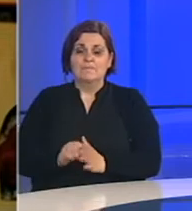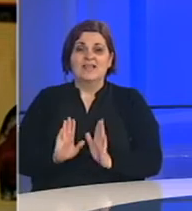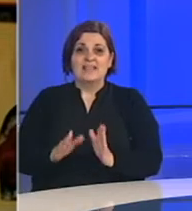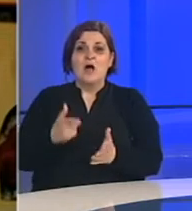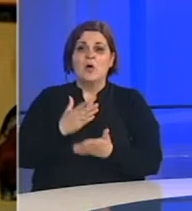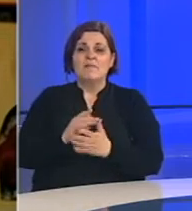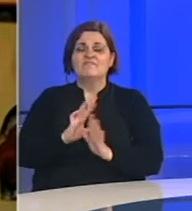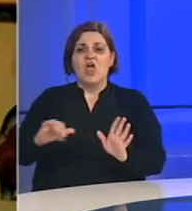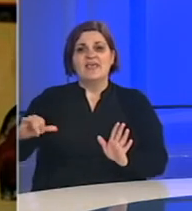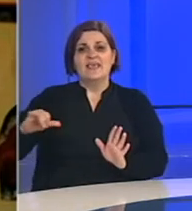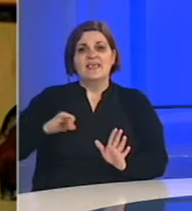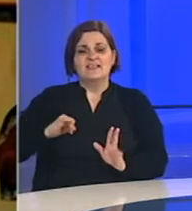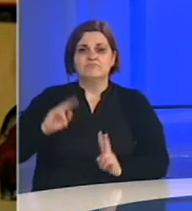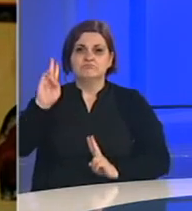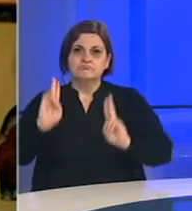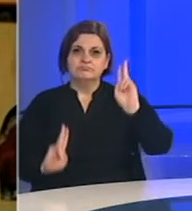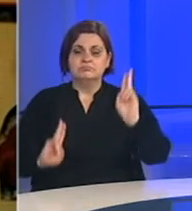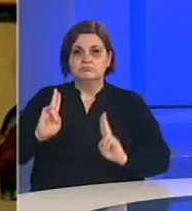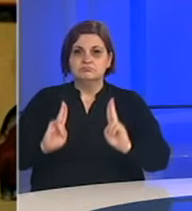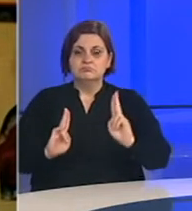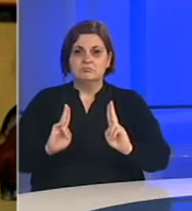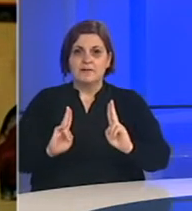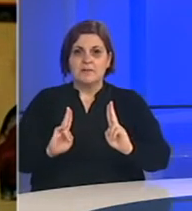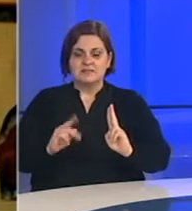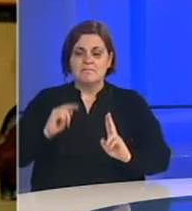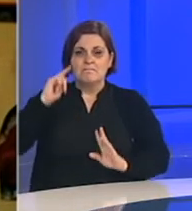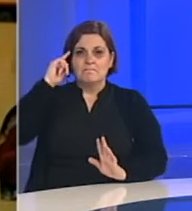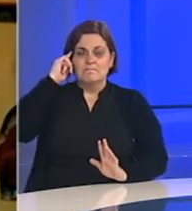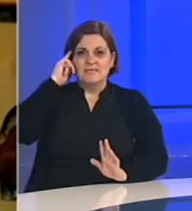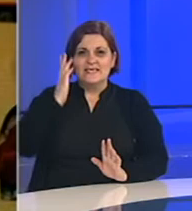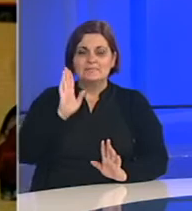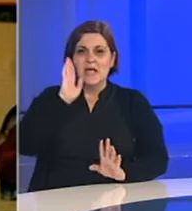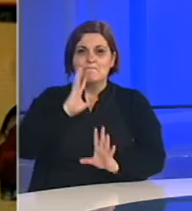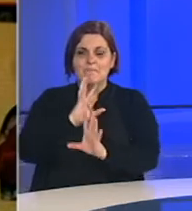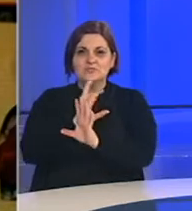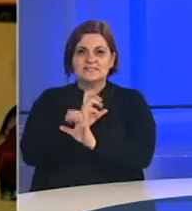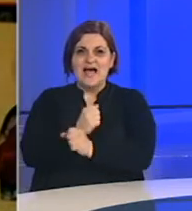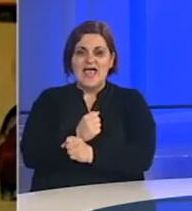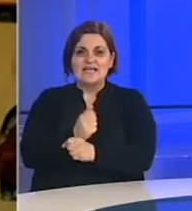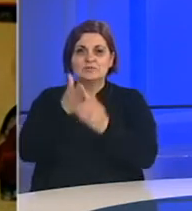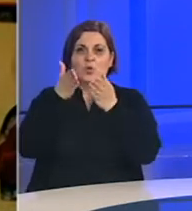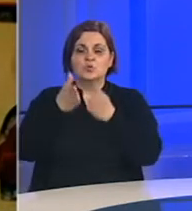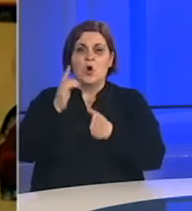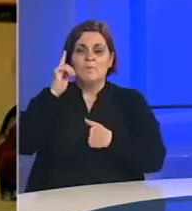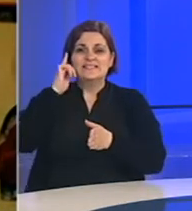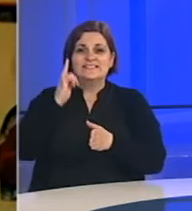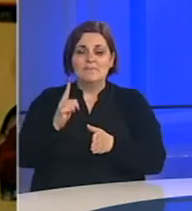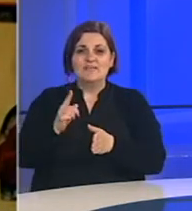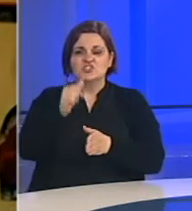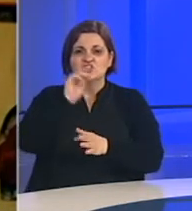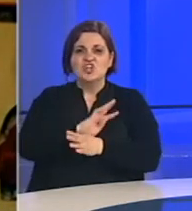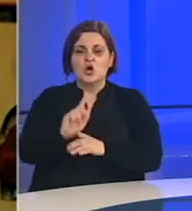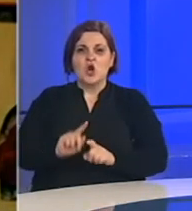da je to bila vrlo interesantna debata i mislim da je Bosna i Hercegovina tu u tom smislu što se tiče